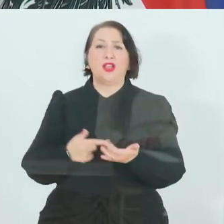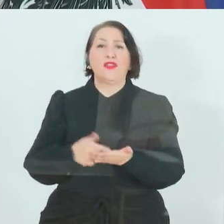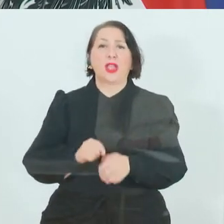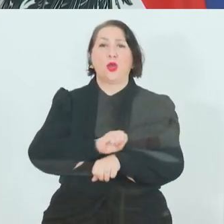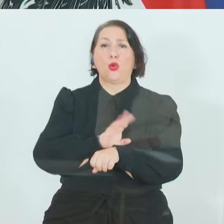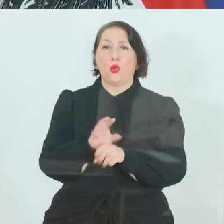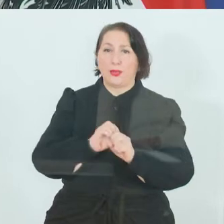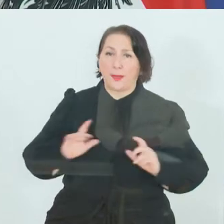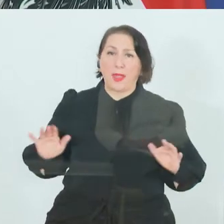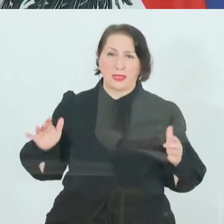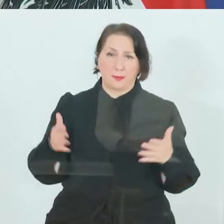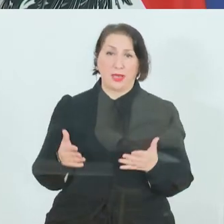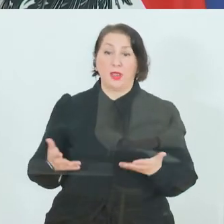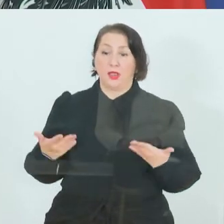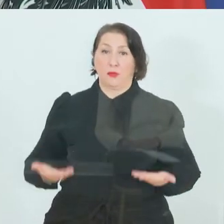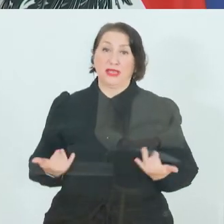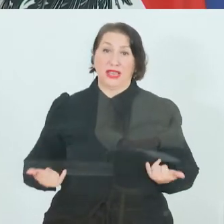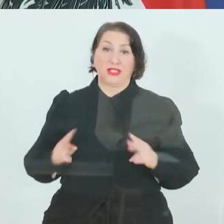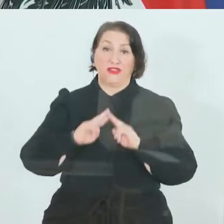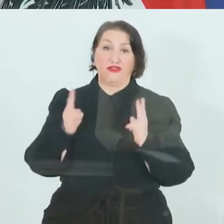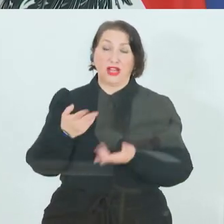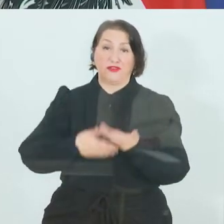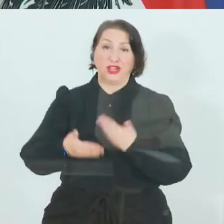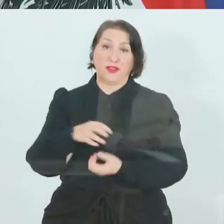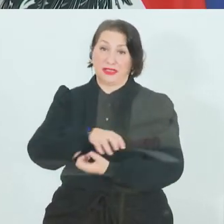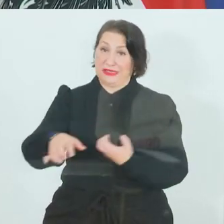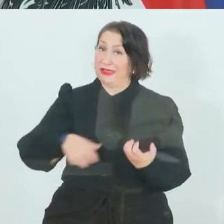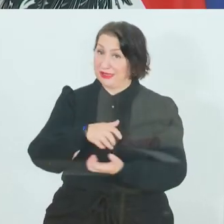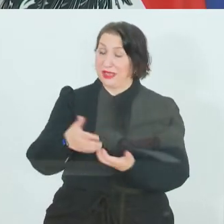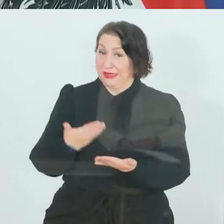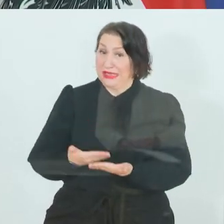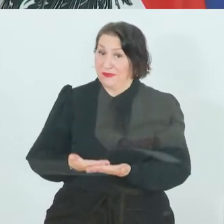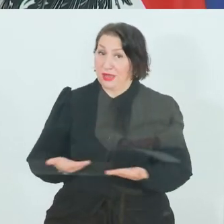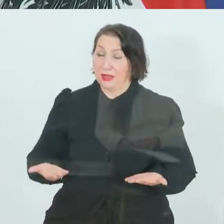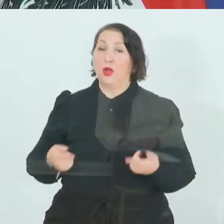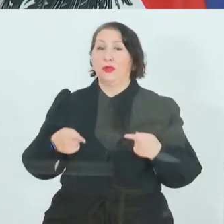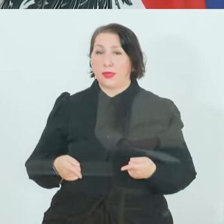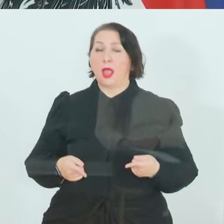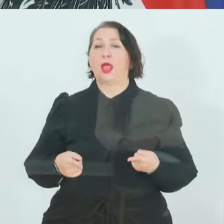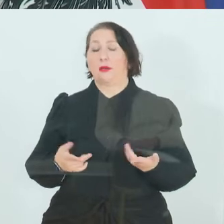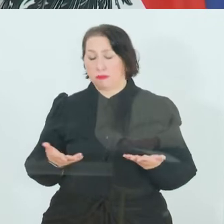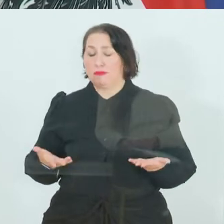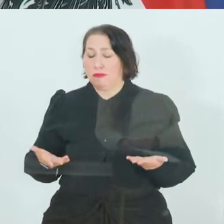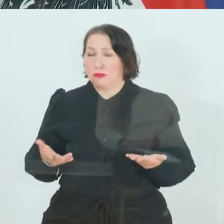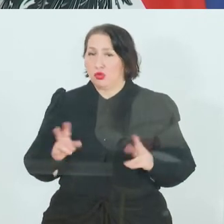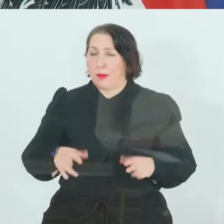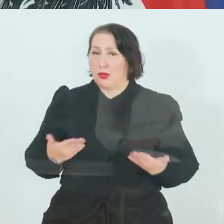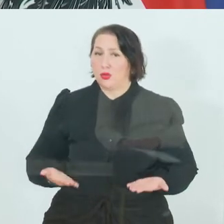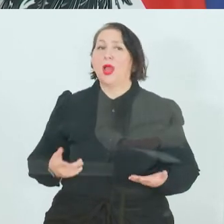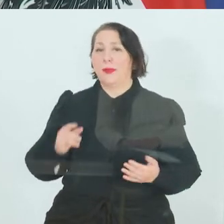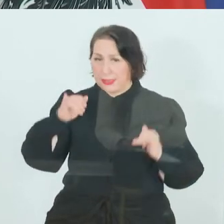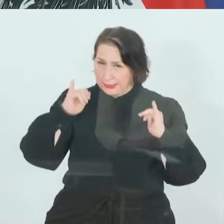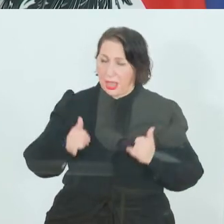-Pandemie, wo wir uns deshalb in einer Weltwirtschaftskrise befinden. Und da sind wir sehr eng abgestimmt. Aber ja, es wird steigende